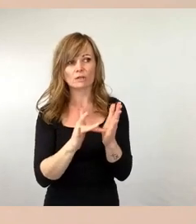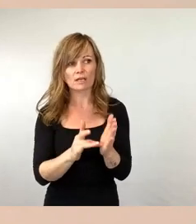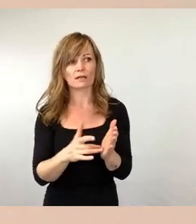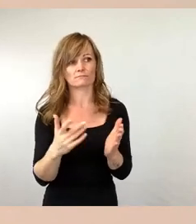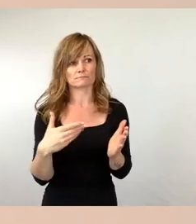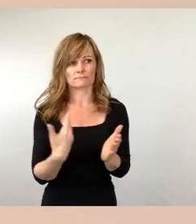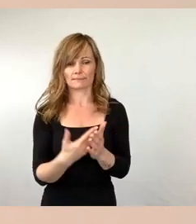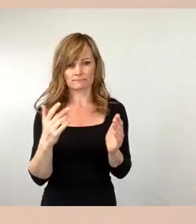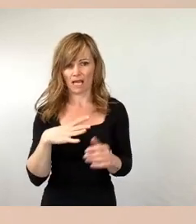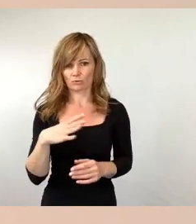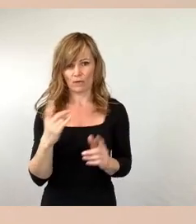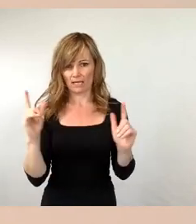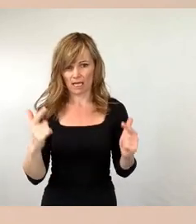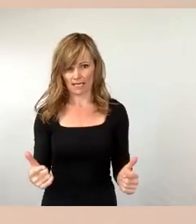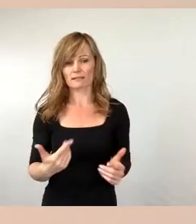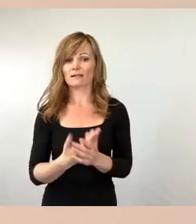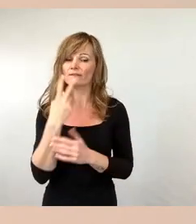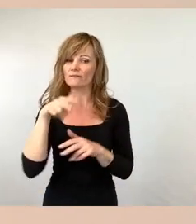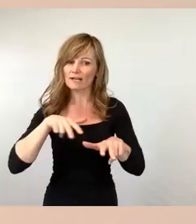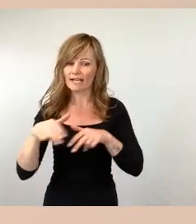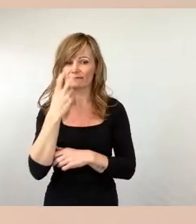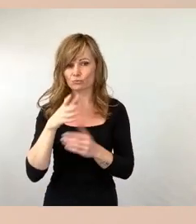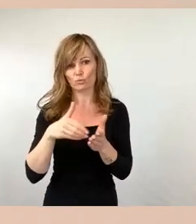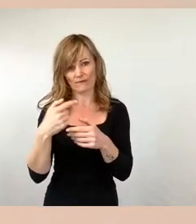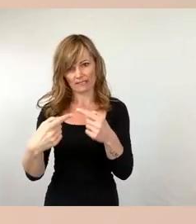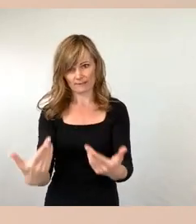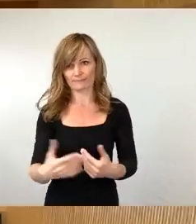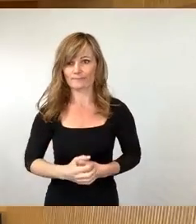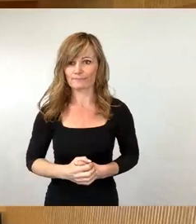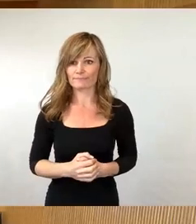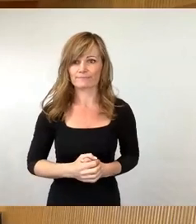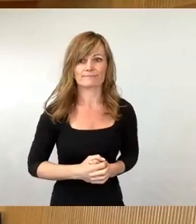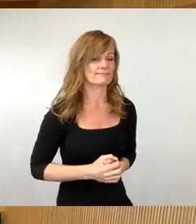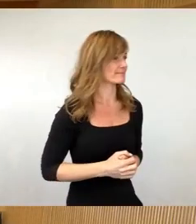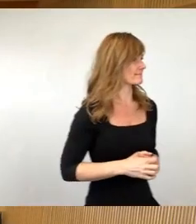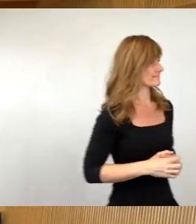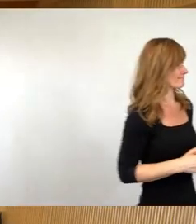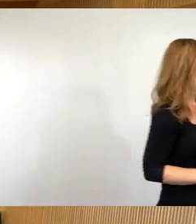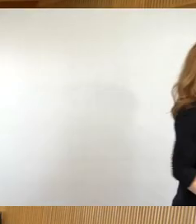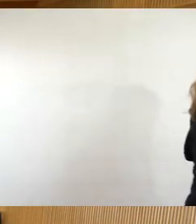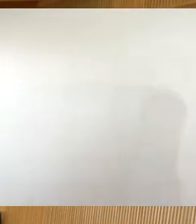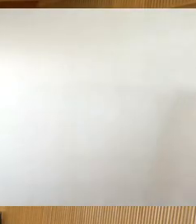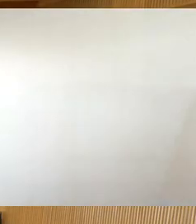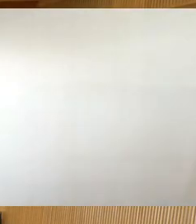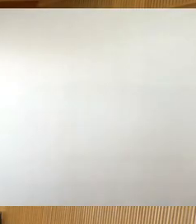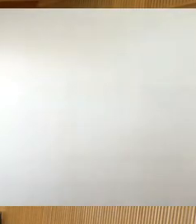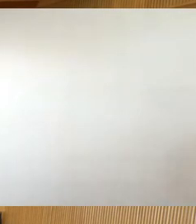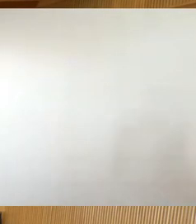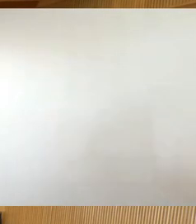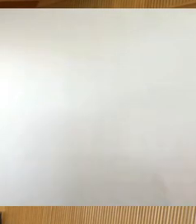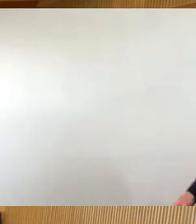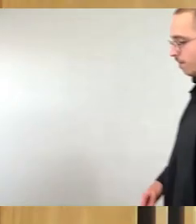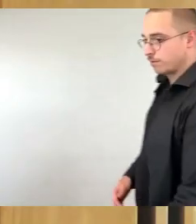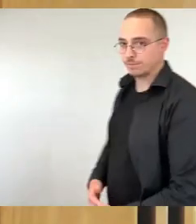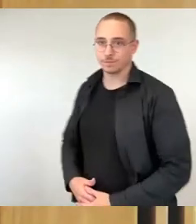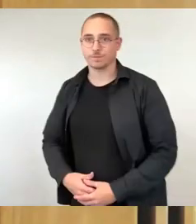aktuell nicht vor. Der Verkehrsversuch wird also fortgeführt. Ich hätte eine Nachfrage. Und zwar den Schaden, der durch die